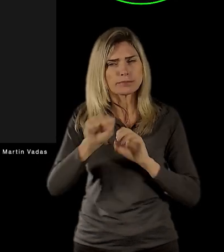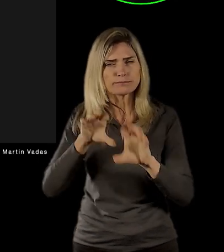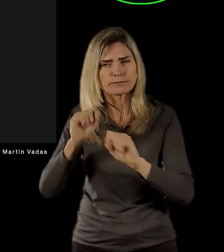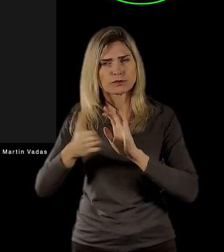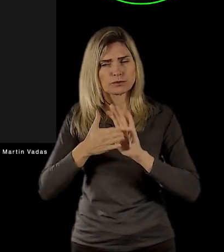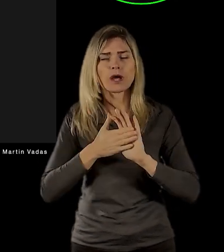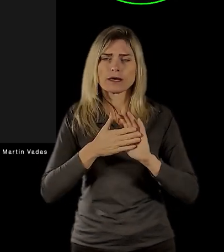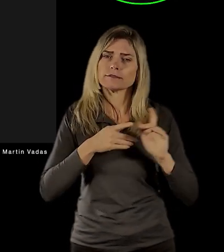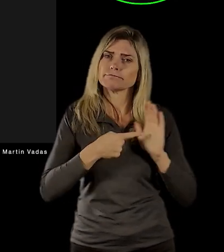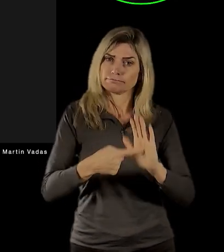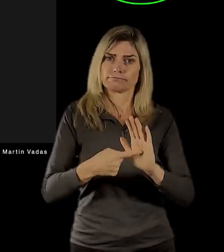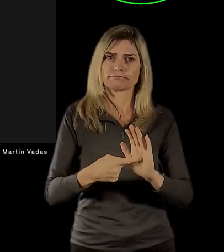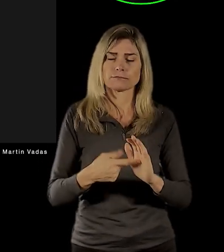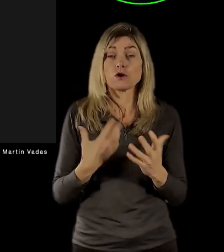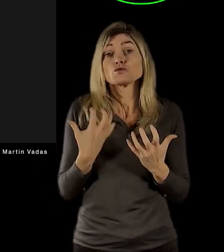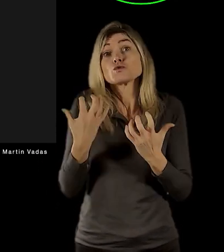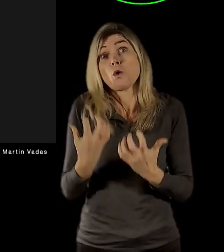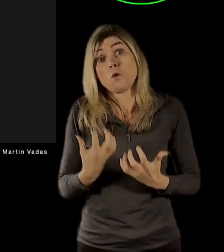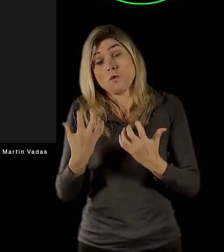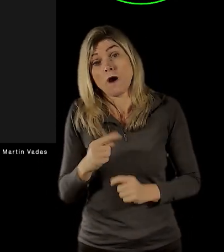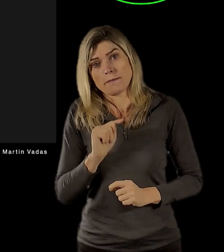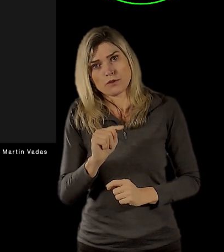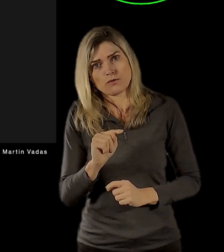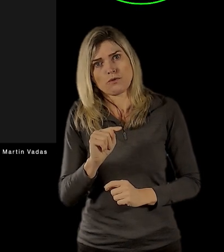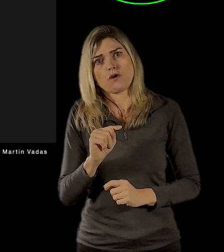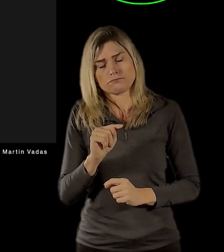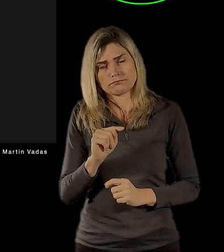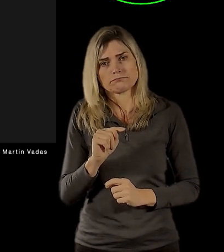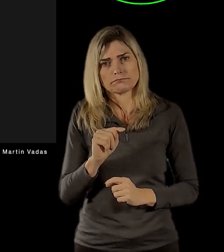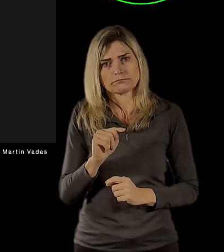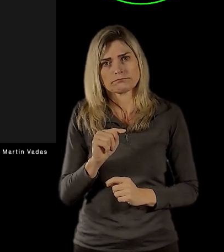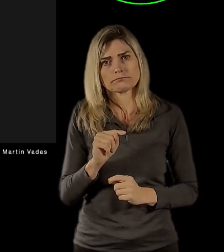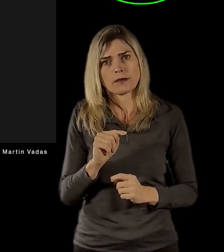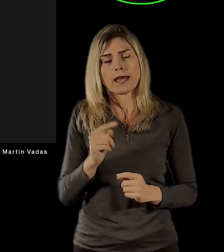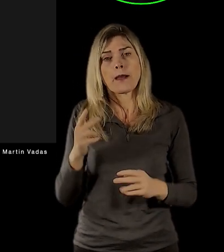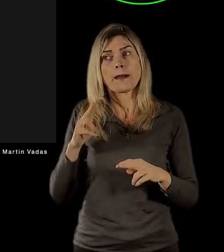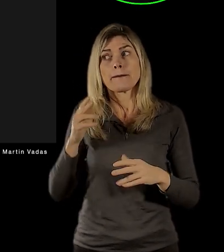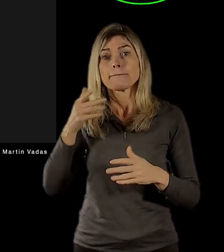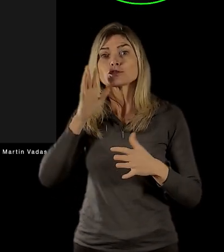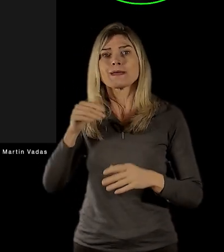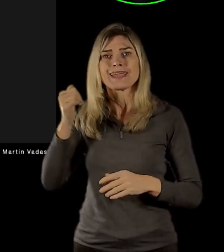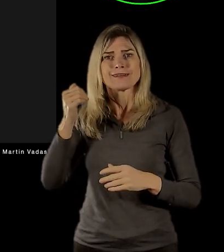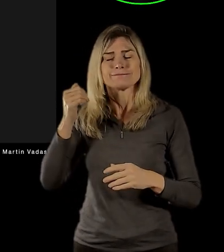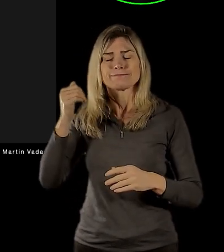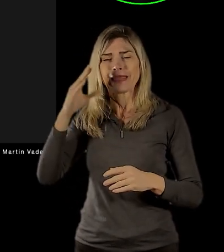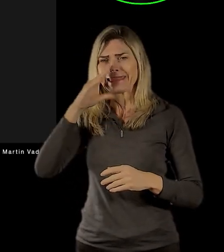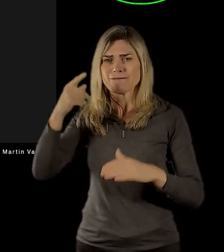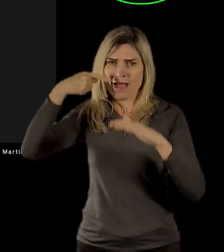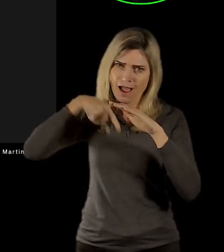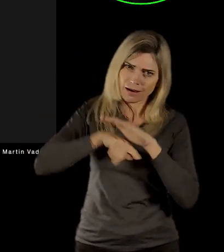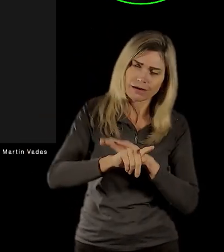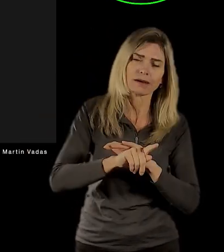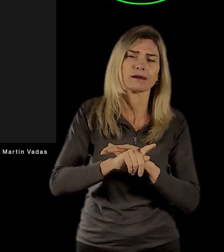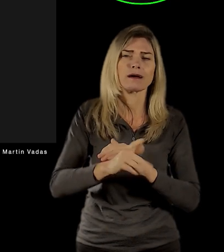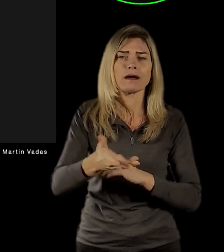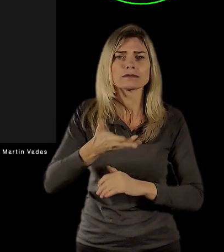věc, nebo doufám, že to bude věc, která by měla toho vstupujícího diváka obklopit a on